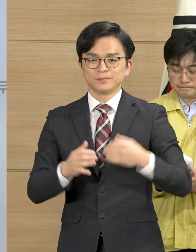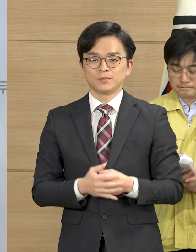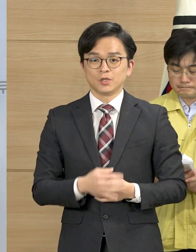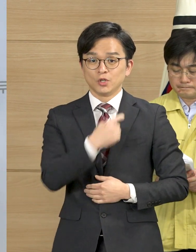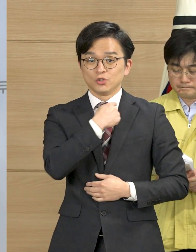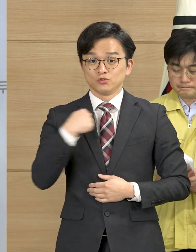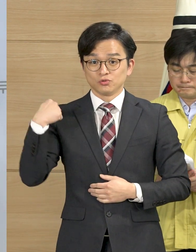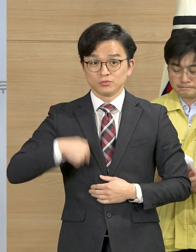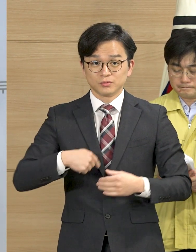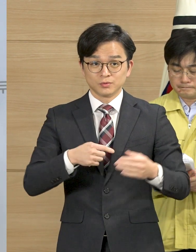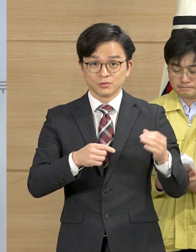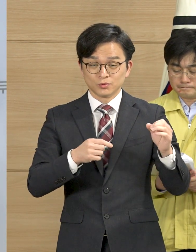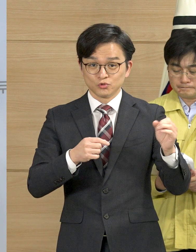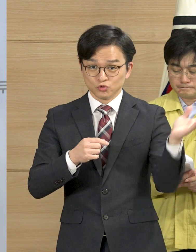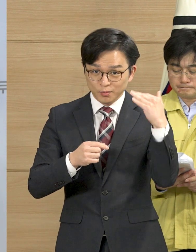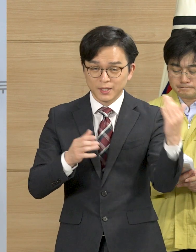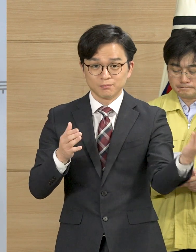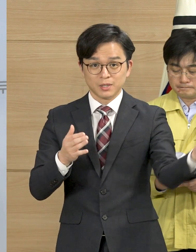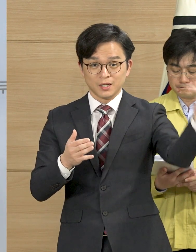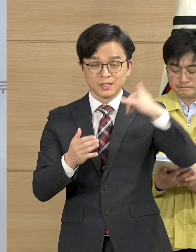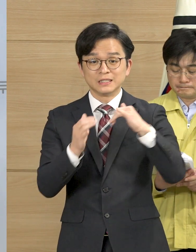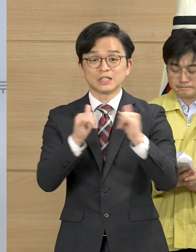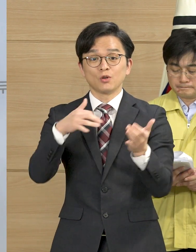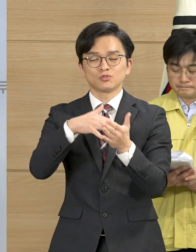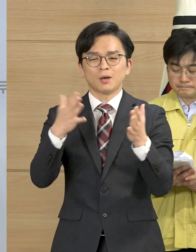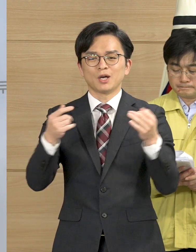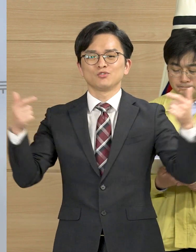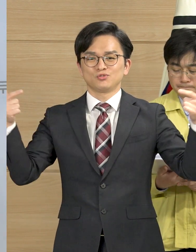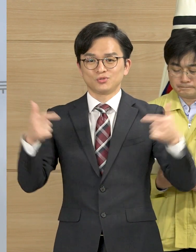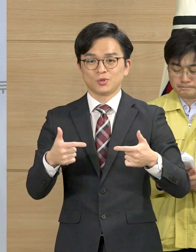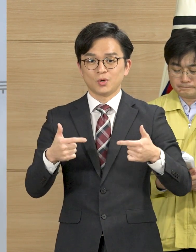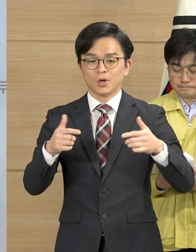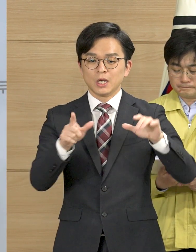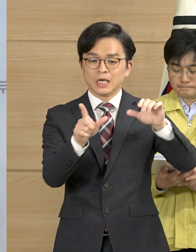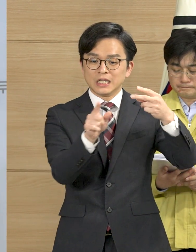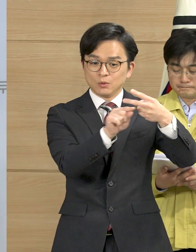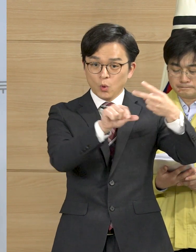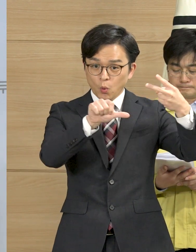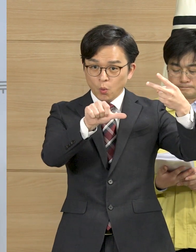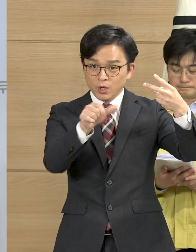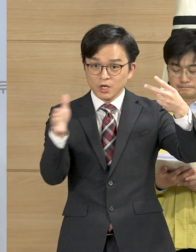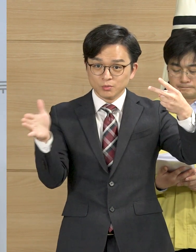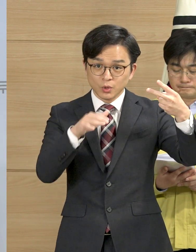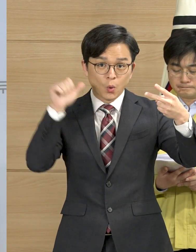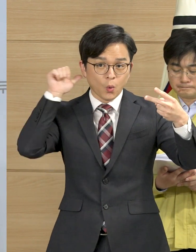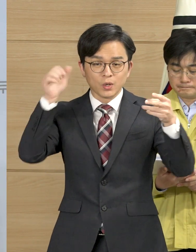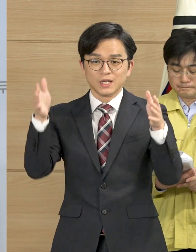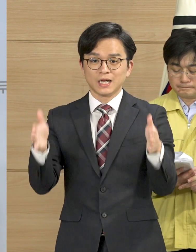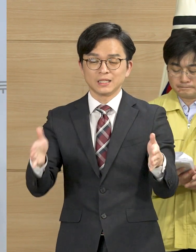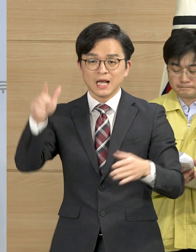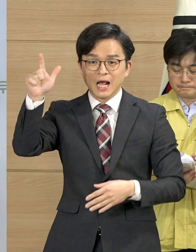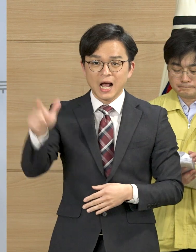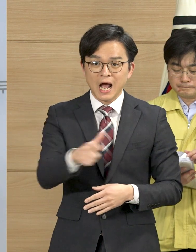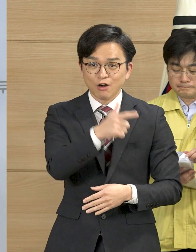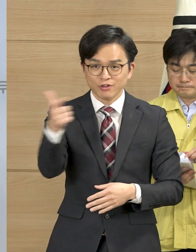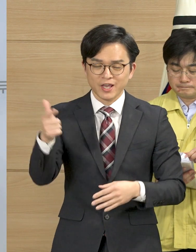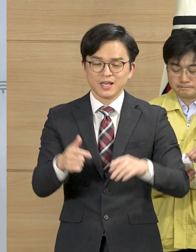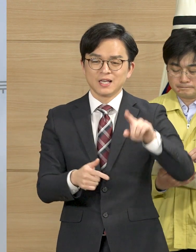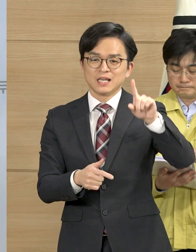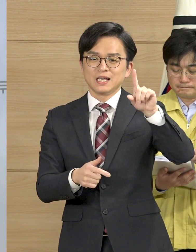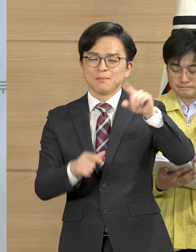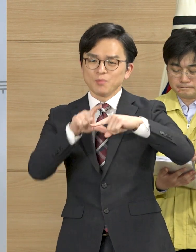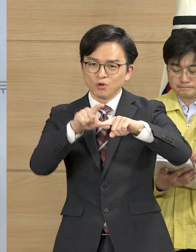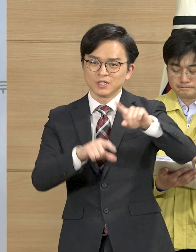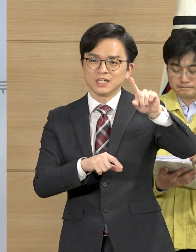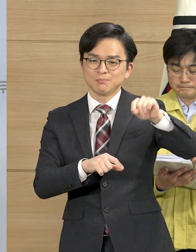중국에서 들어오는 입국자는 빠르게 감소하고 있어 입국 제한 조치 발표일 5일부터 5일 동안 하루